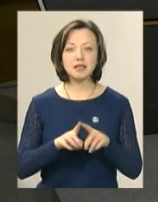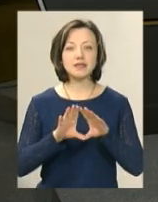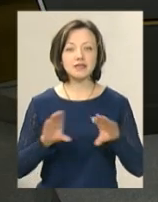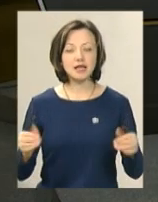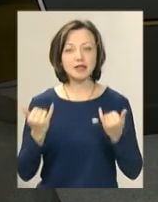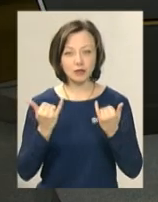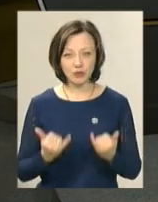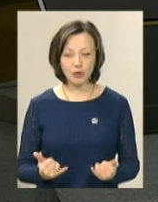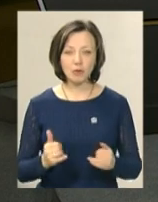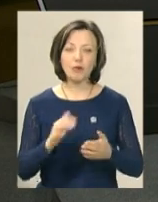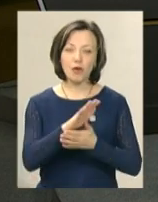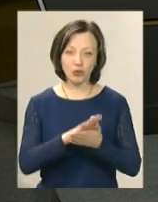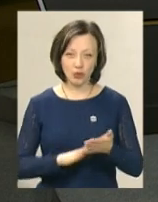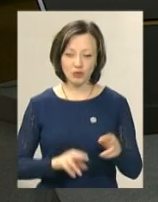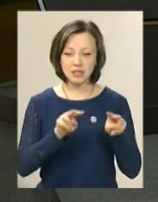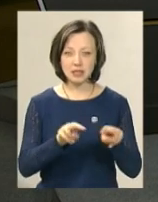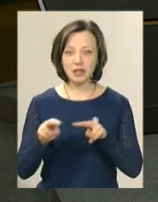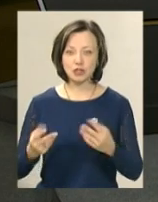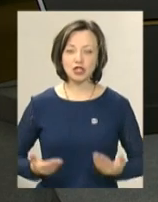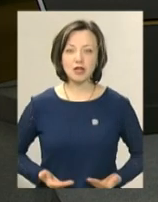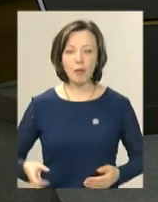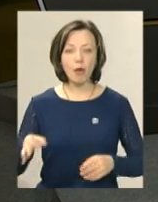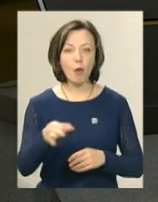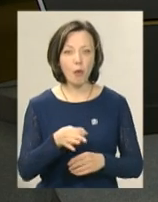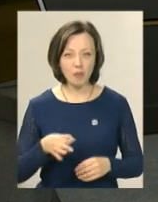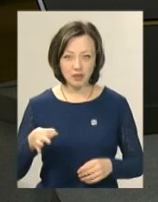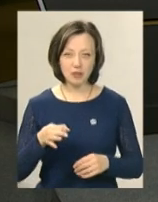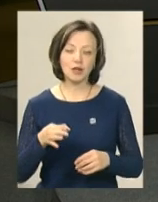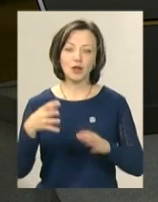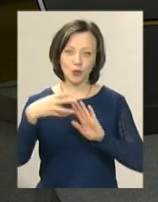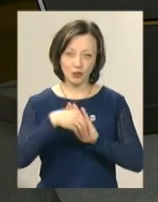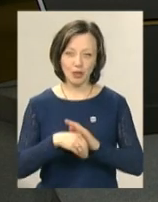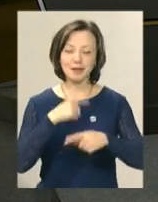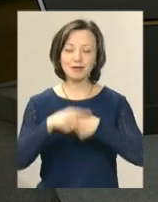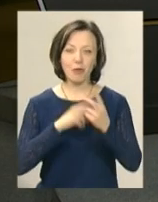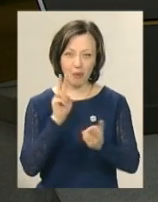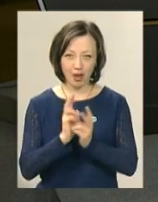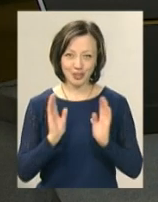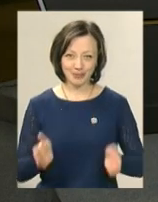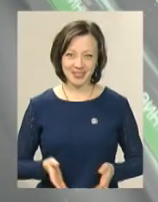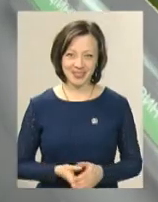все на цю пору. А ми продовжуємо стежити за життям Хмельниччини. Долучайтесь, побачимось.